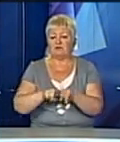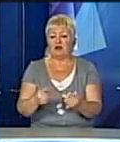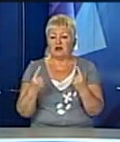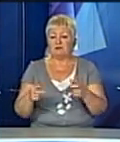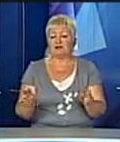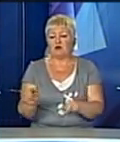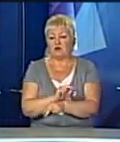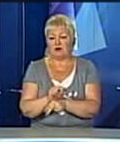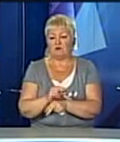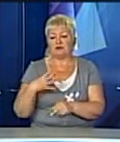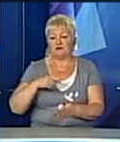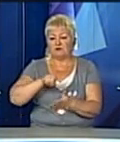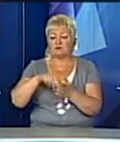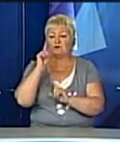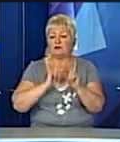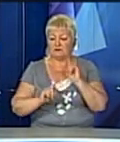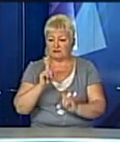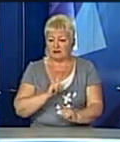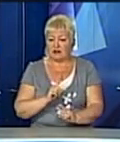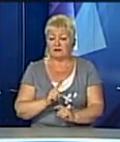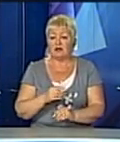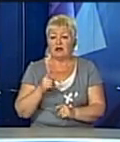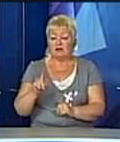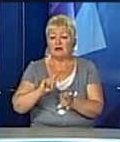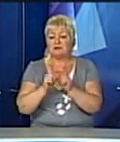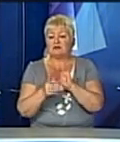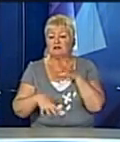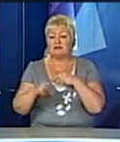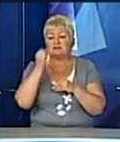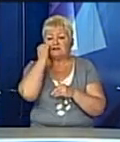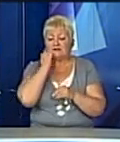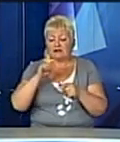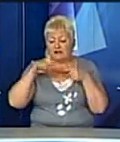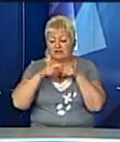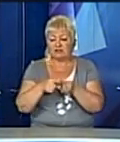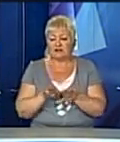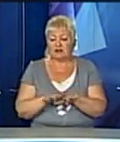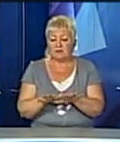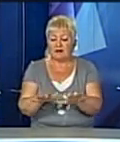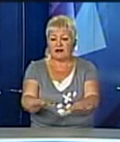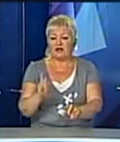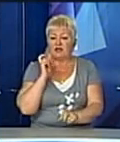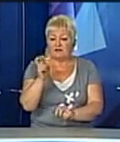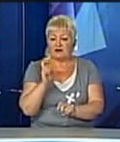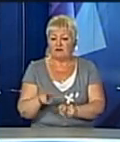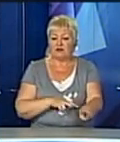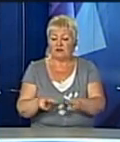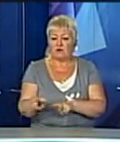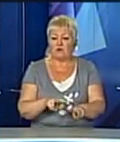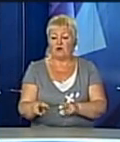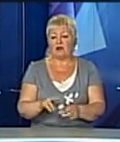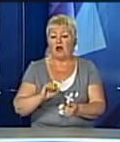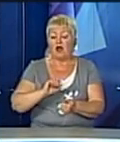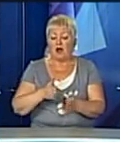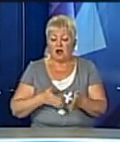ремонту Львівської міськради Роман Заріцький. Там замінять усі старі інженерні мережі і трамвайні колії, а дороги замостять